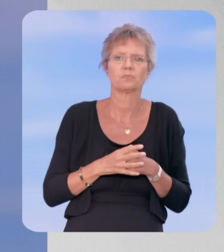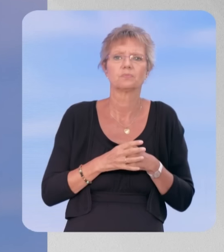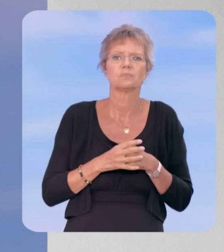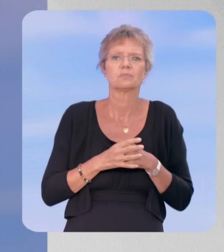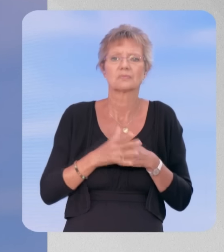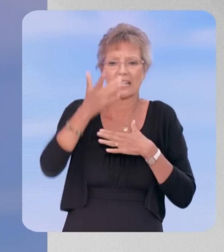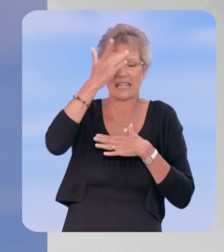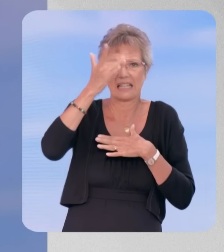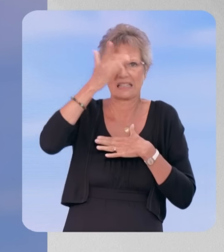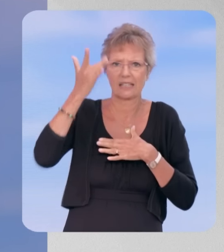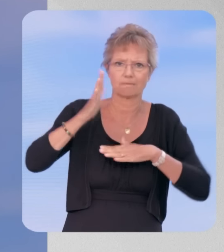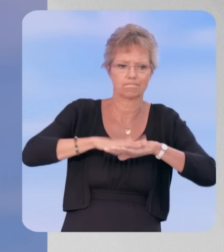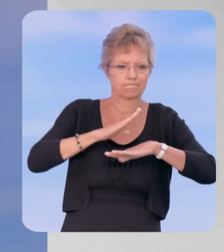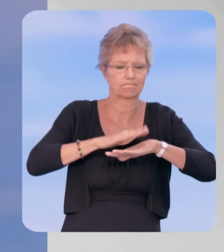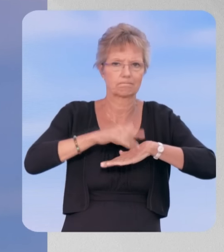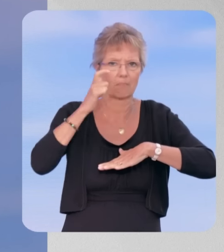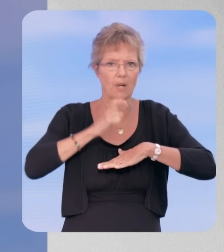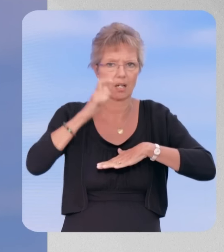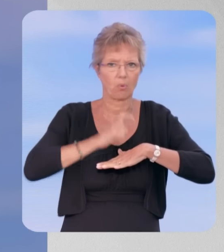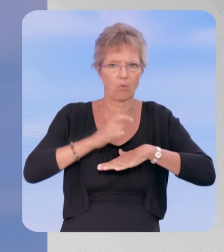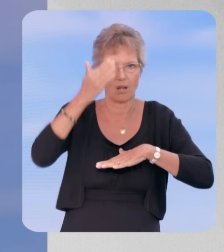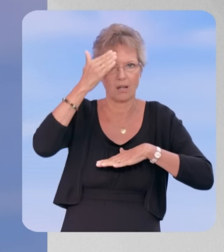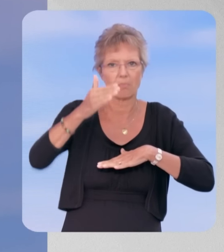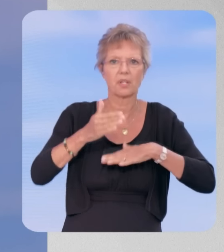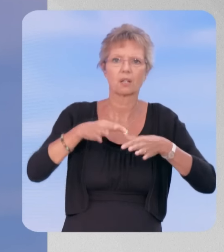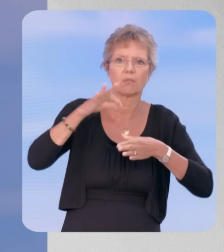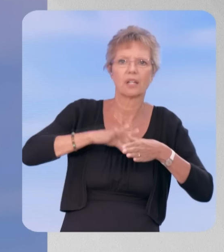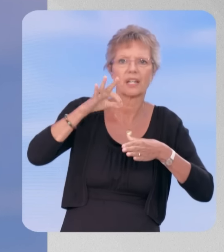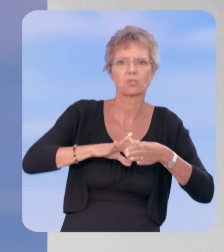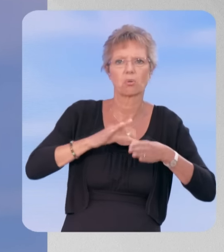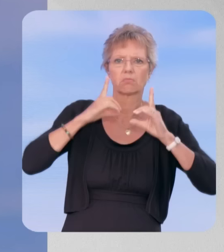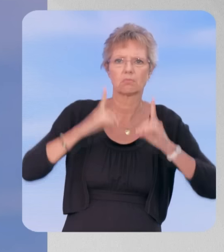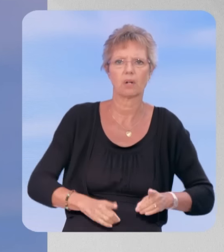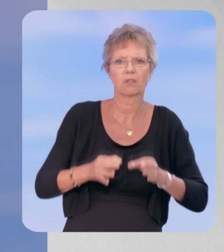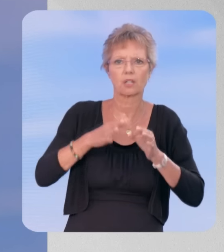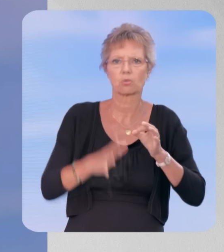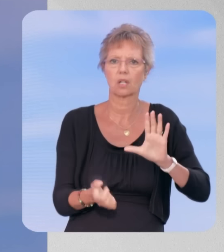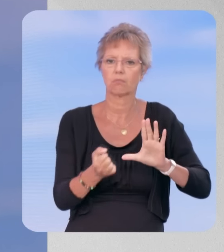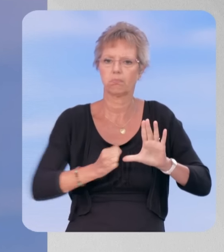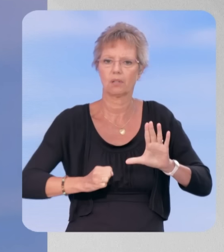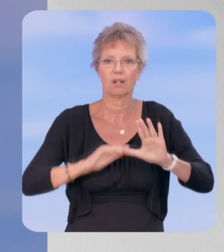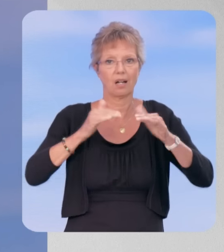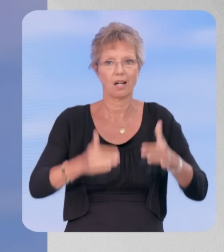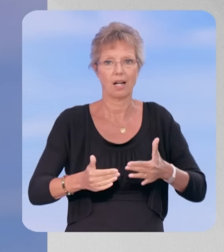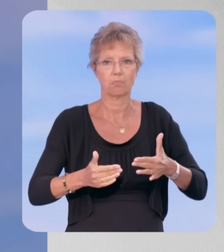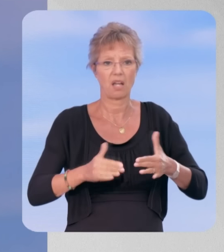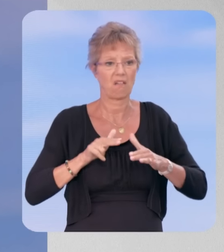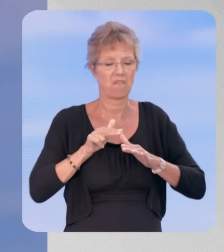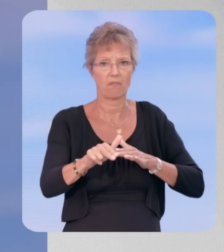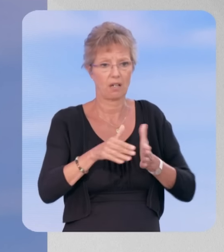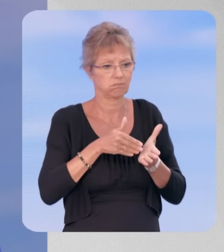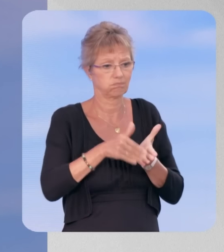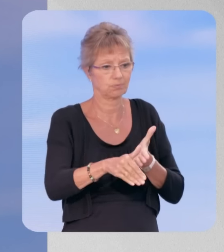dans l'été, en avertissant à Emmanuel Macron que s'il ne respectait pas le résultat des urnes, alors nous enclencherions cette procédure de destitution